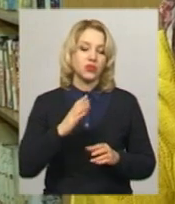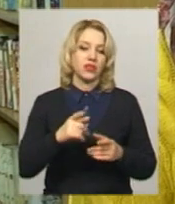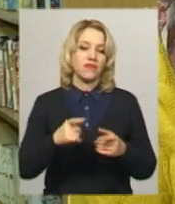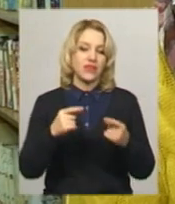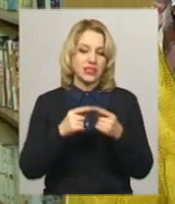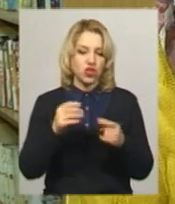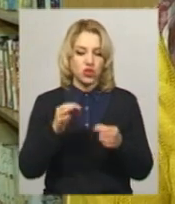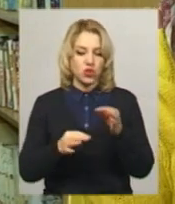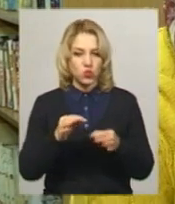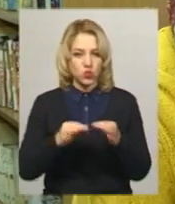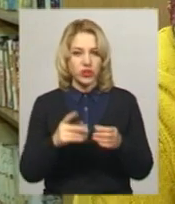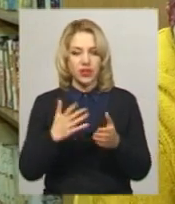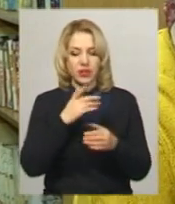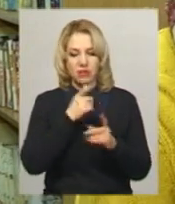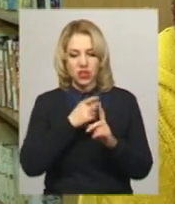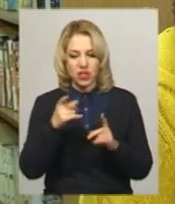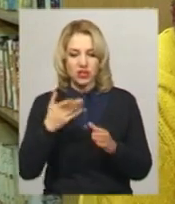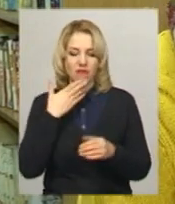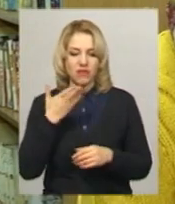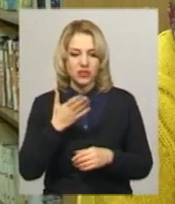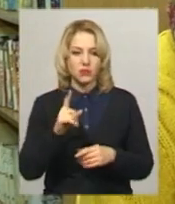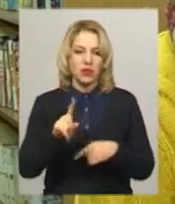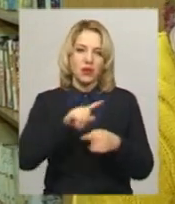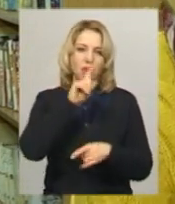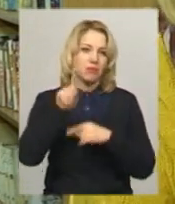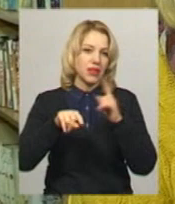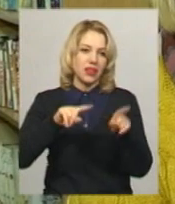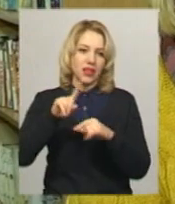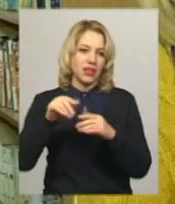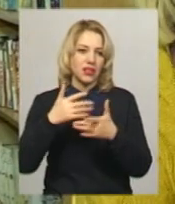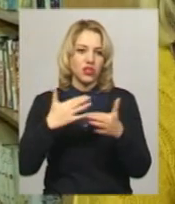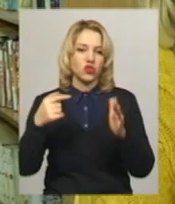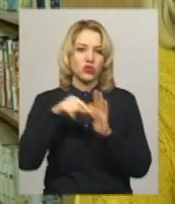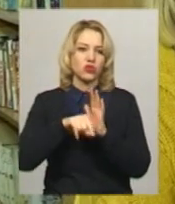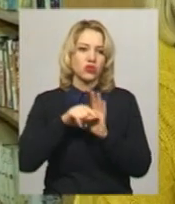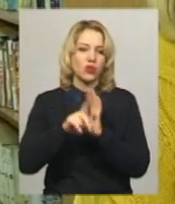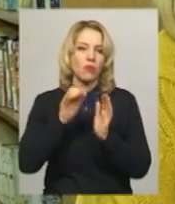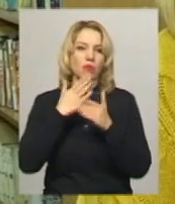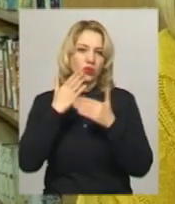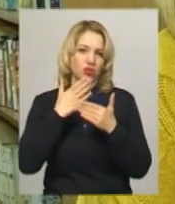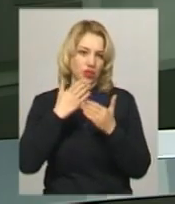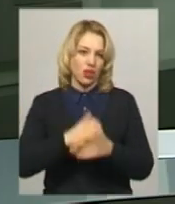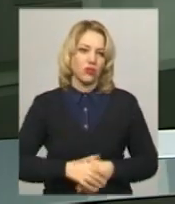журі, які можуть під час виступу дитини задавати будь-які питання, що стосується прочитаного.